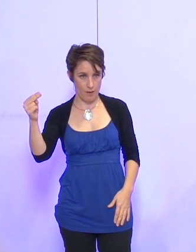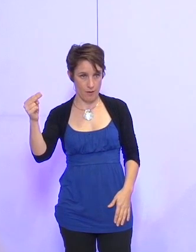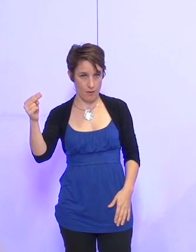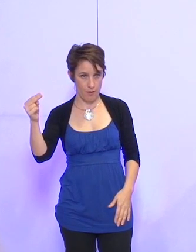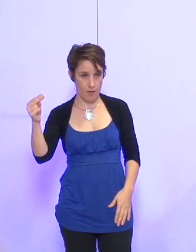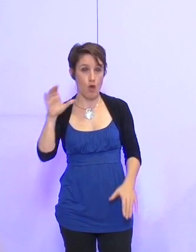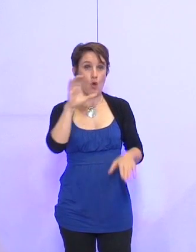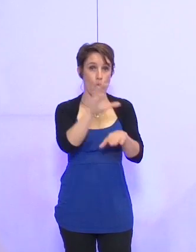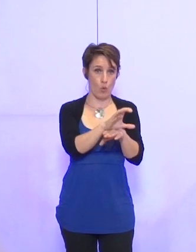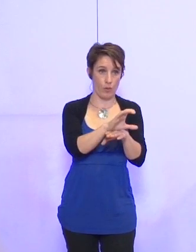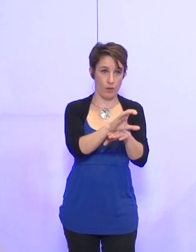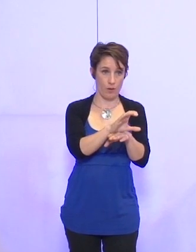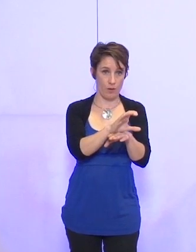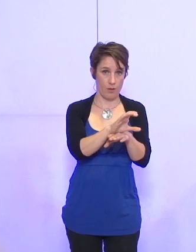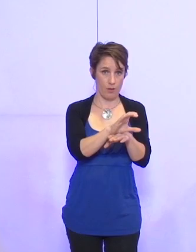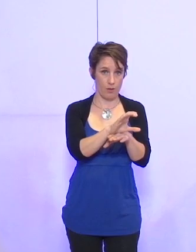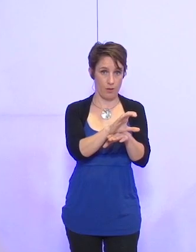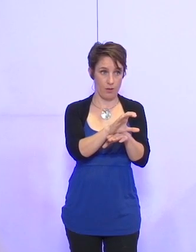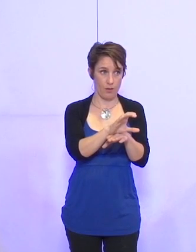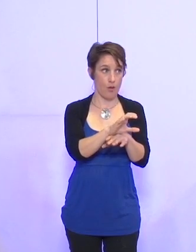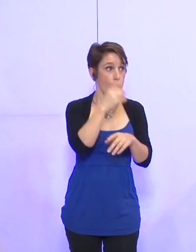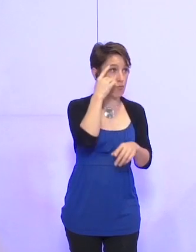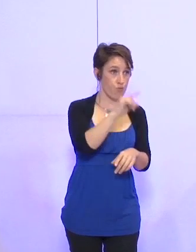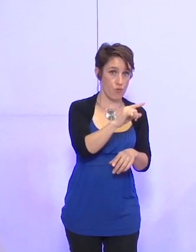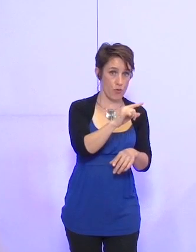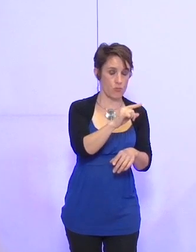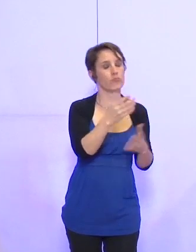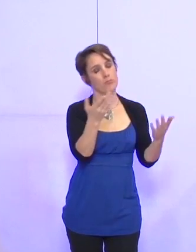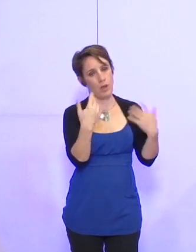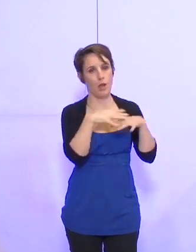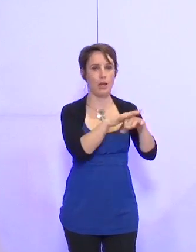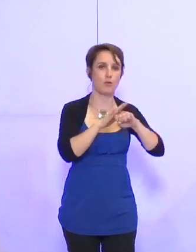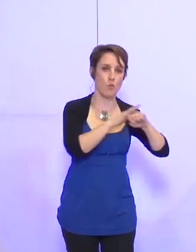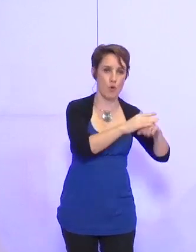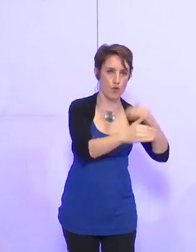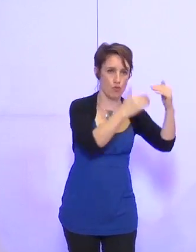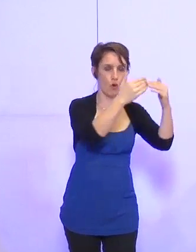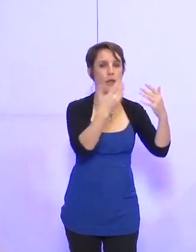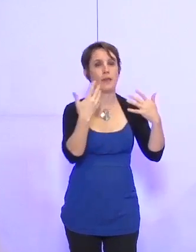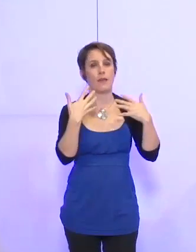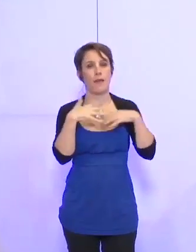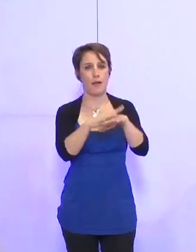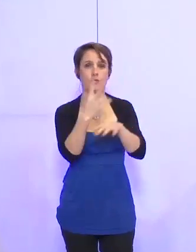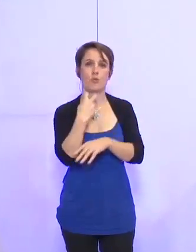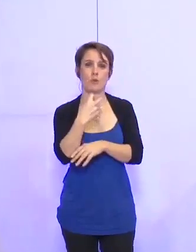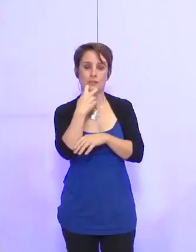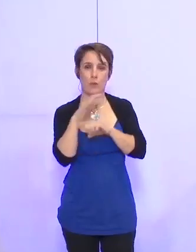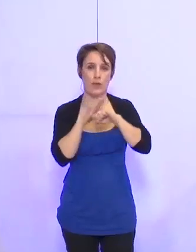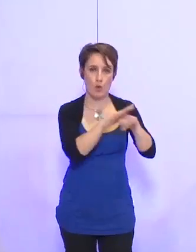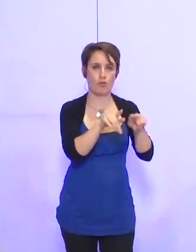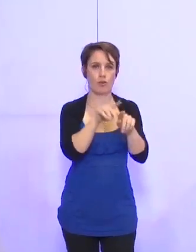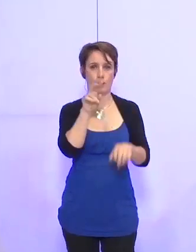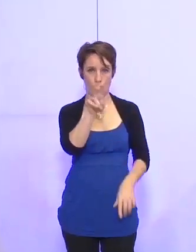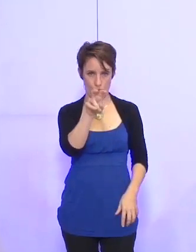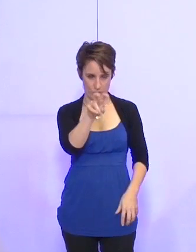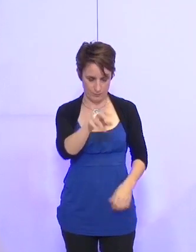Qui vote contre ? Qui vote pour ? Le Rassemblement de gauche et de progrès, le Rassemblement citoyen de la